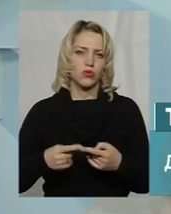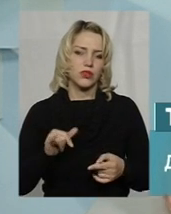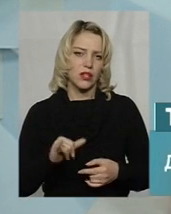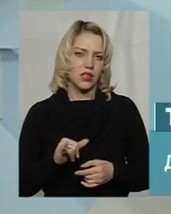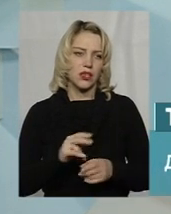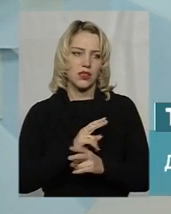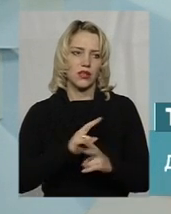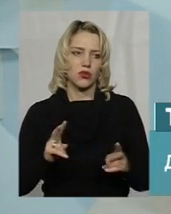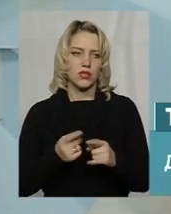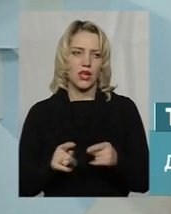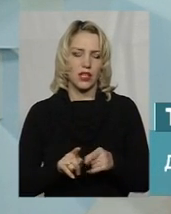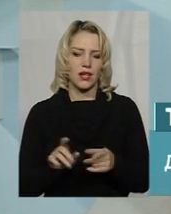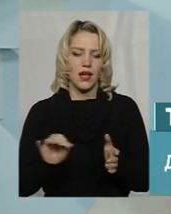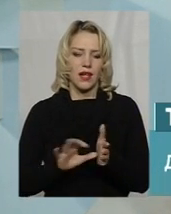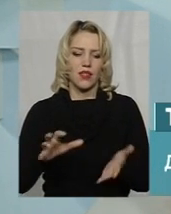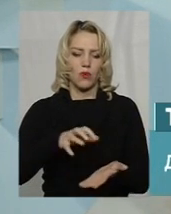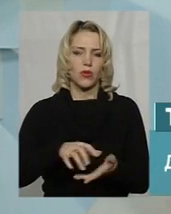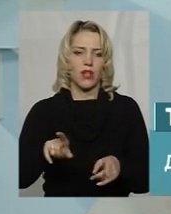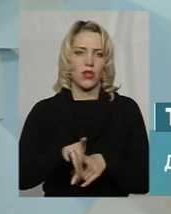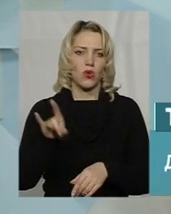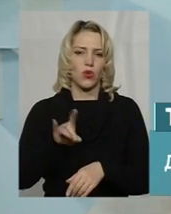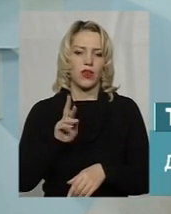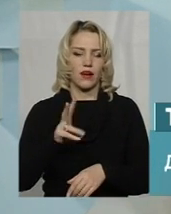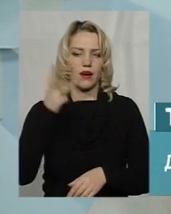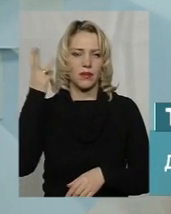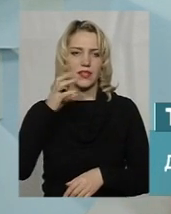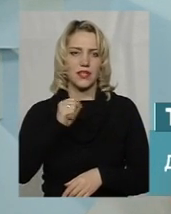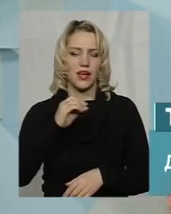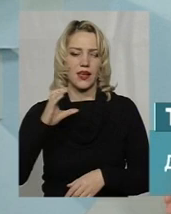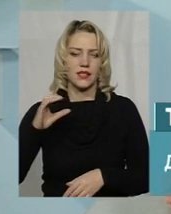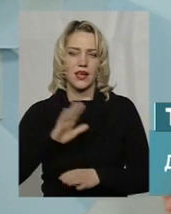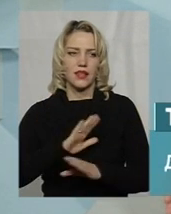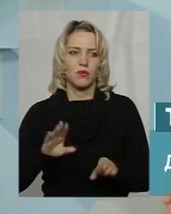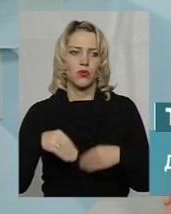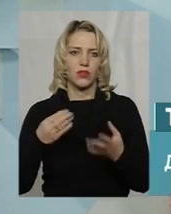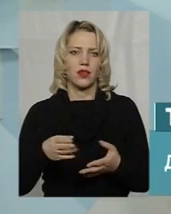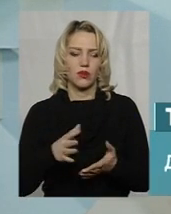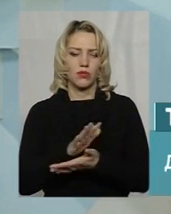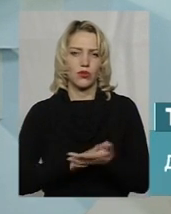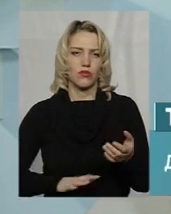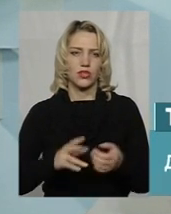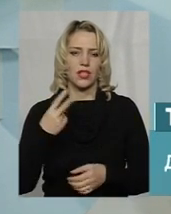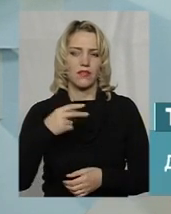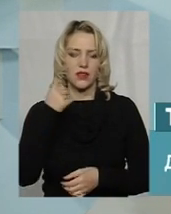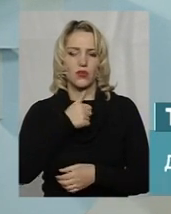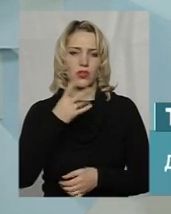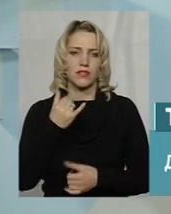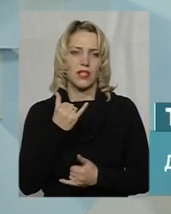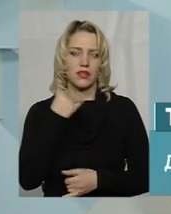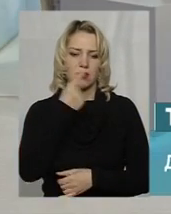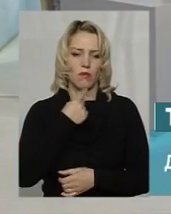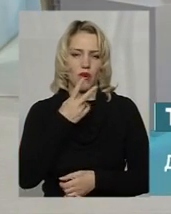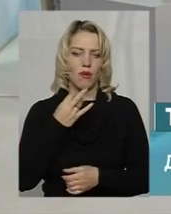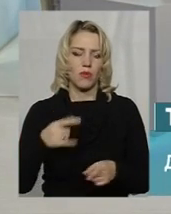енергоблоків такого розміру, як на Хмельницькій АЕС, не було надано продовження на 20 років. Тобто зараз йде мова про те, що для